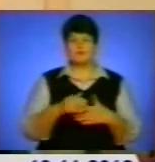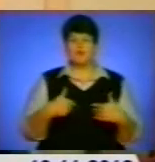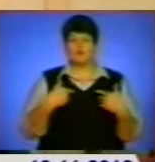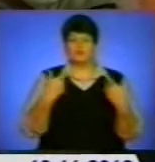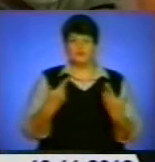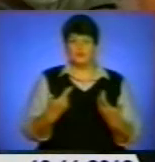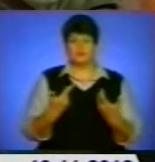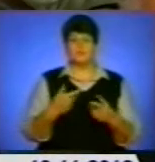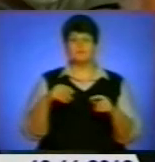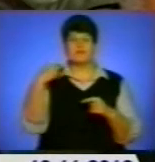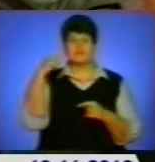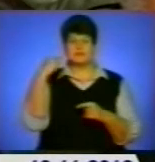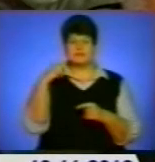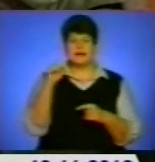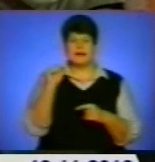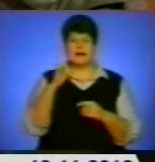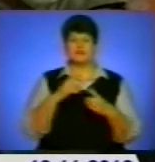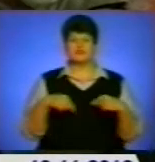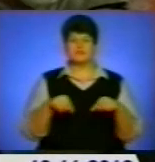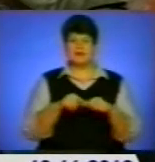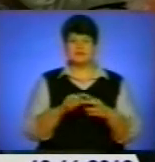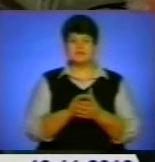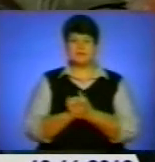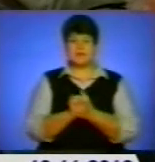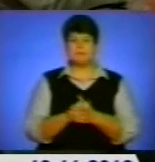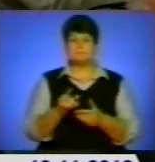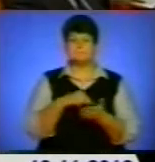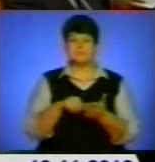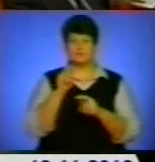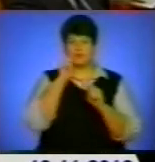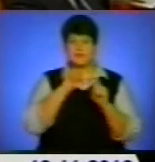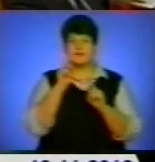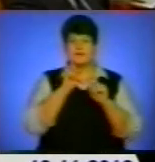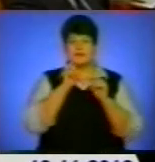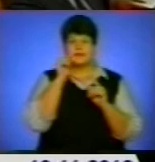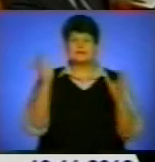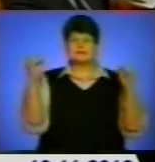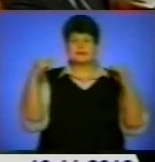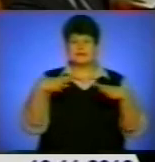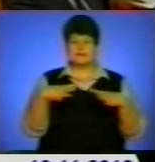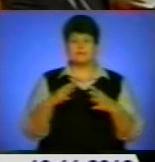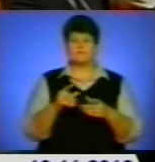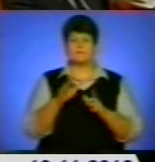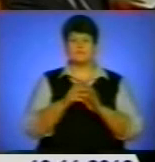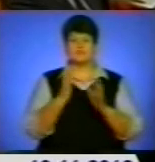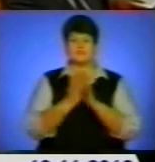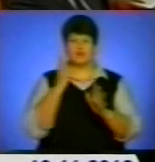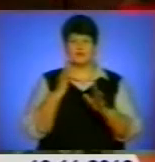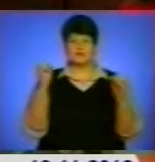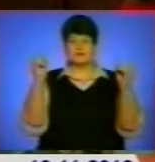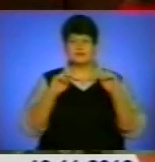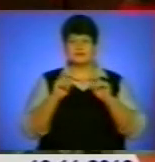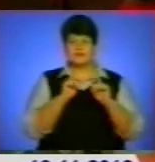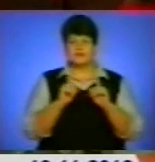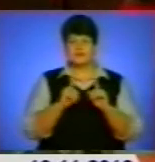ще до президента Асоціації міст України, скликати позачергове засідання Асоціації і таким чином вирішити ситуацію,